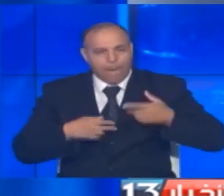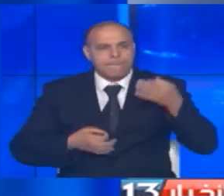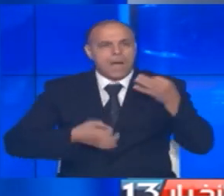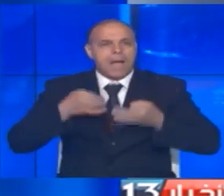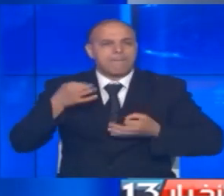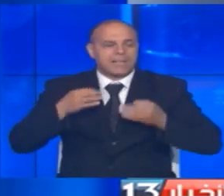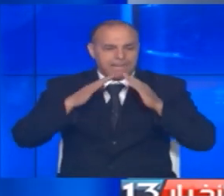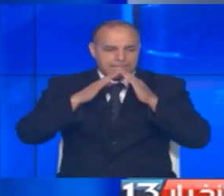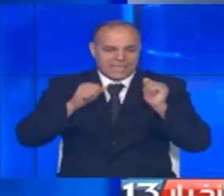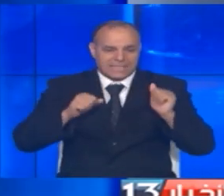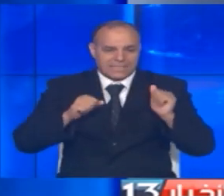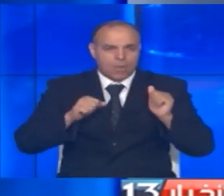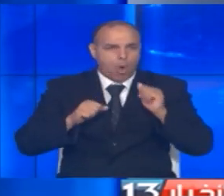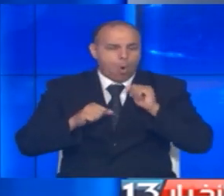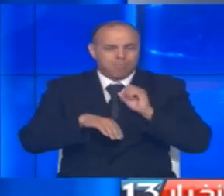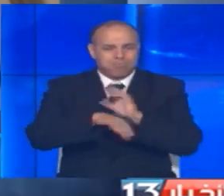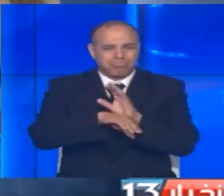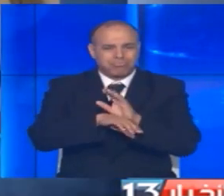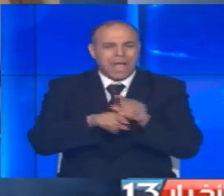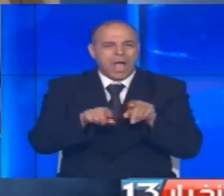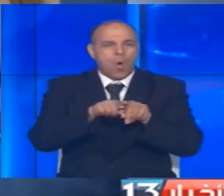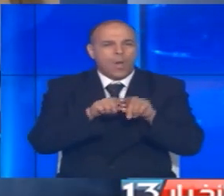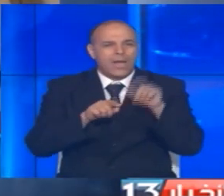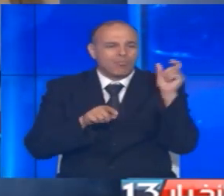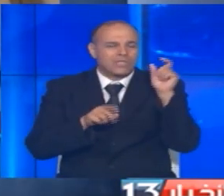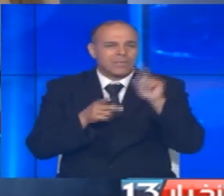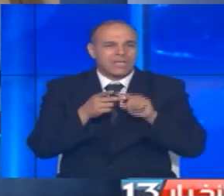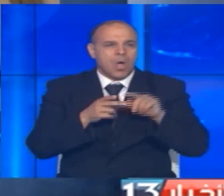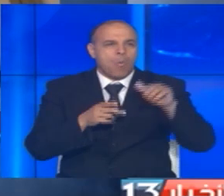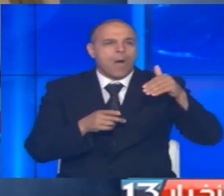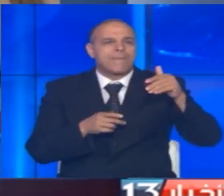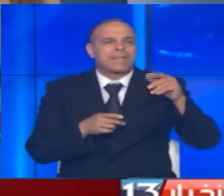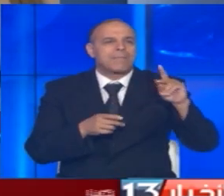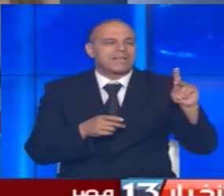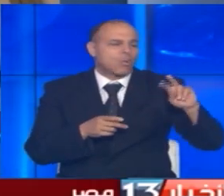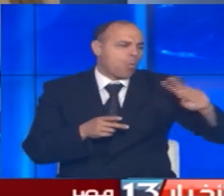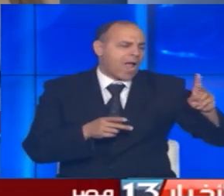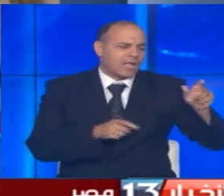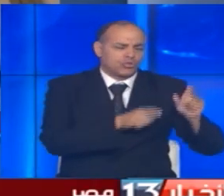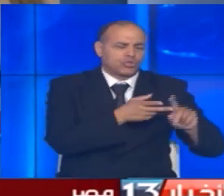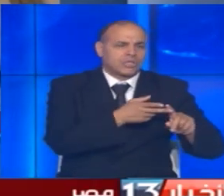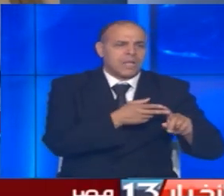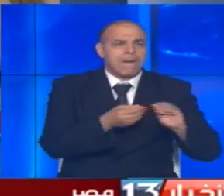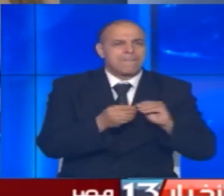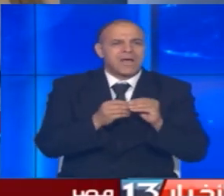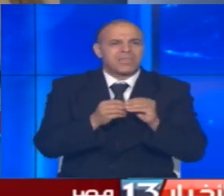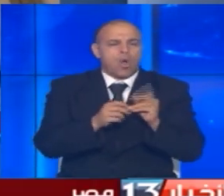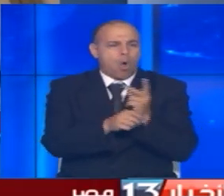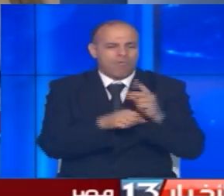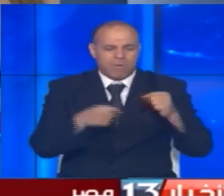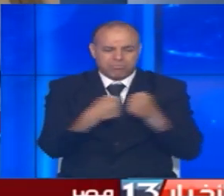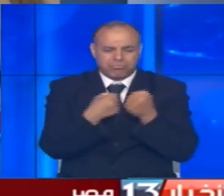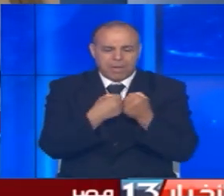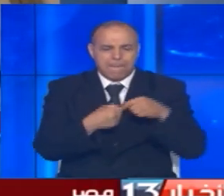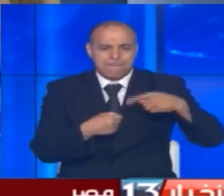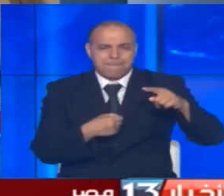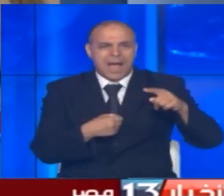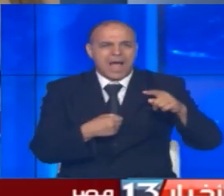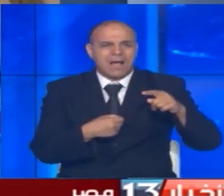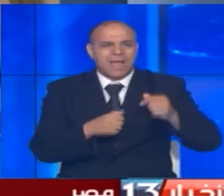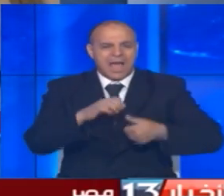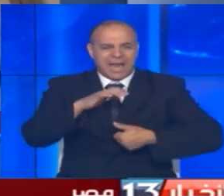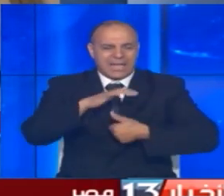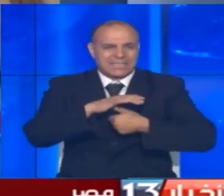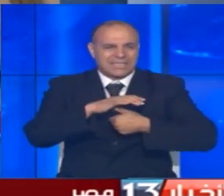محكمة مصرية على المرشد العام لجماعة الإخوان المسلمين محمد بديع وآخرين في قضية عنف وقعت بعد أيام من عزل